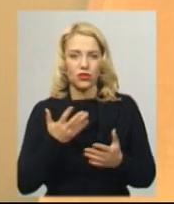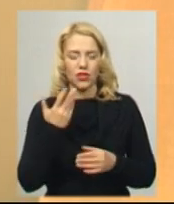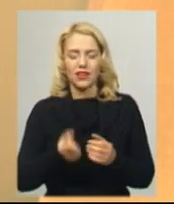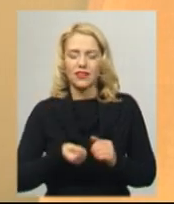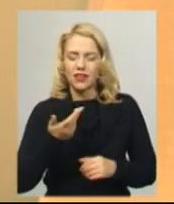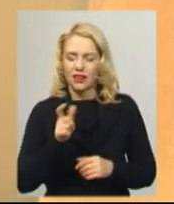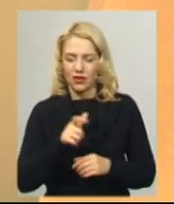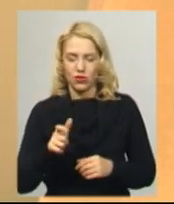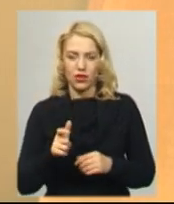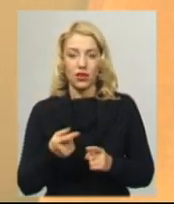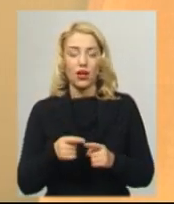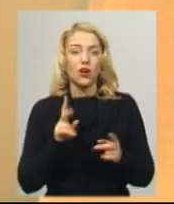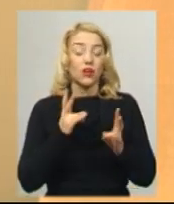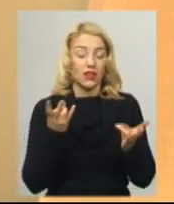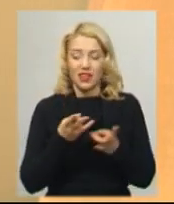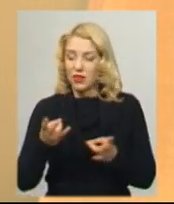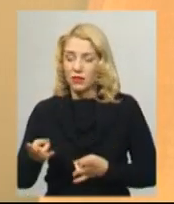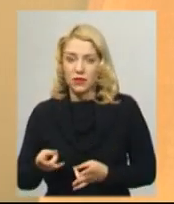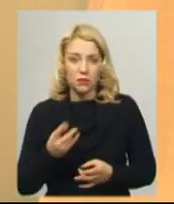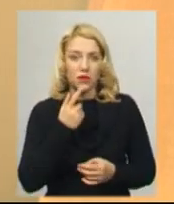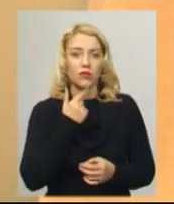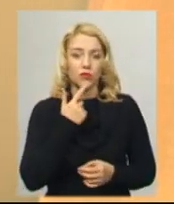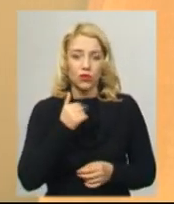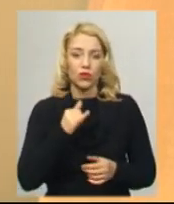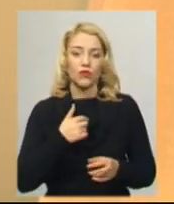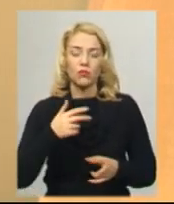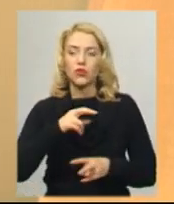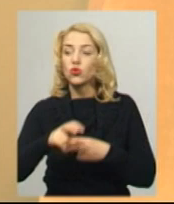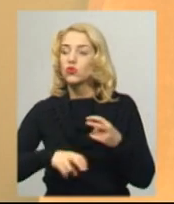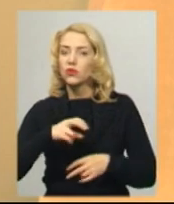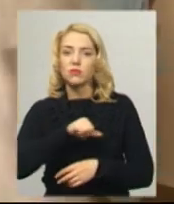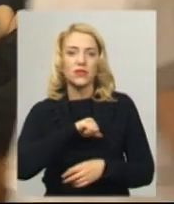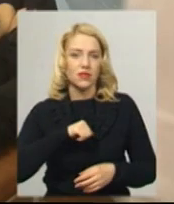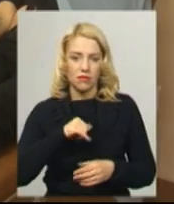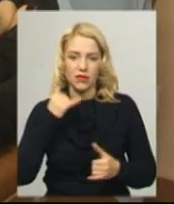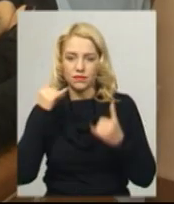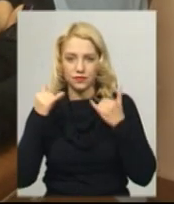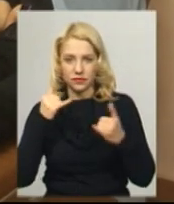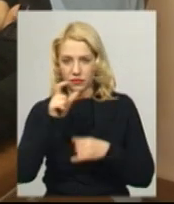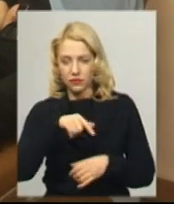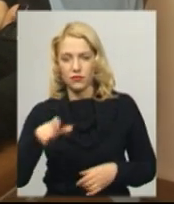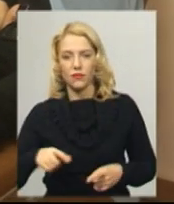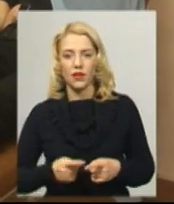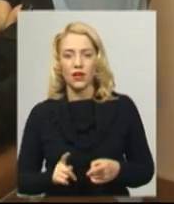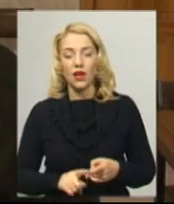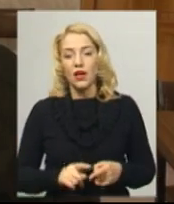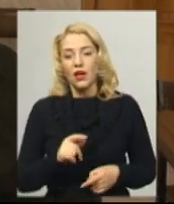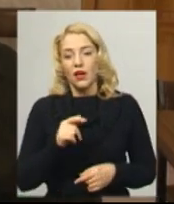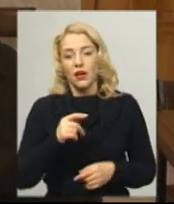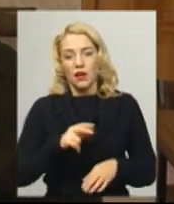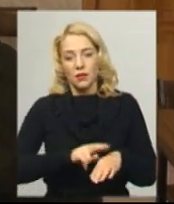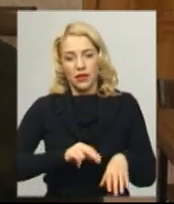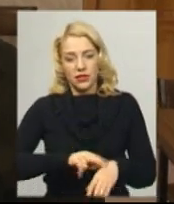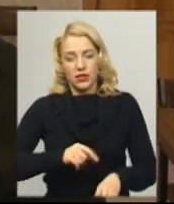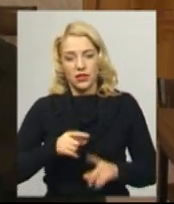навіть, і всім щось треба, то тоді ми шукаємо самі з бази даних. Патрульні поліцейські, розповідає старший лейтенант